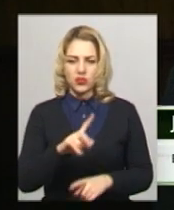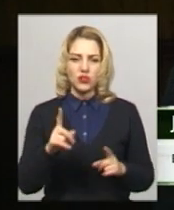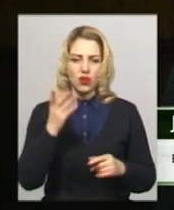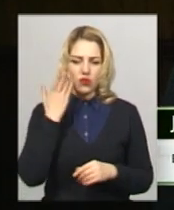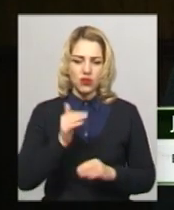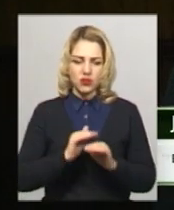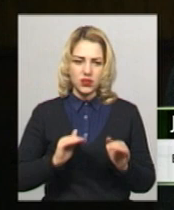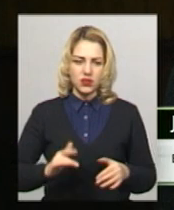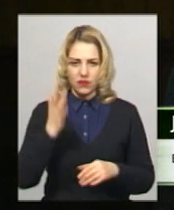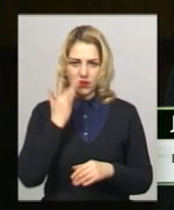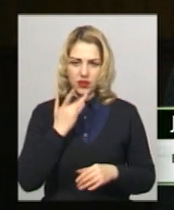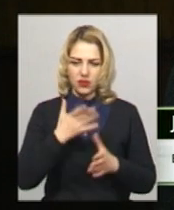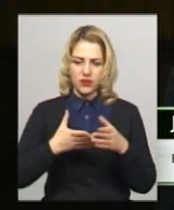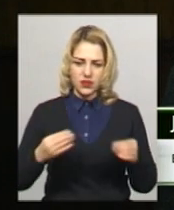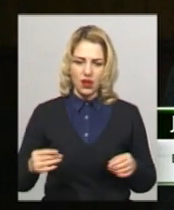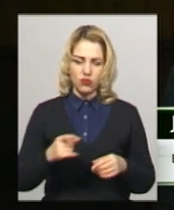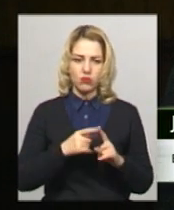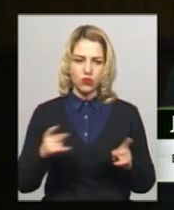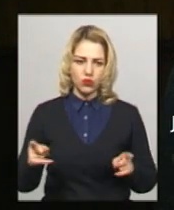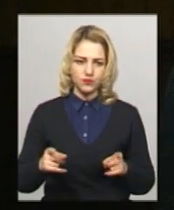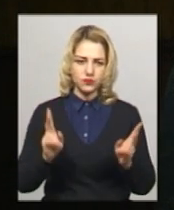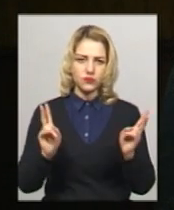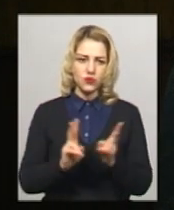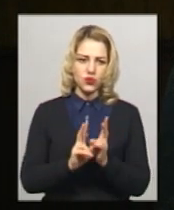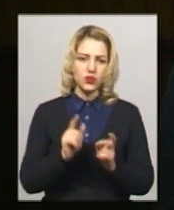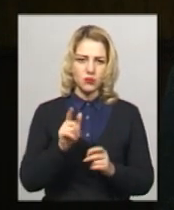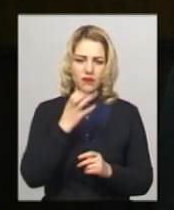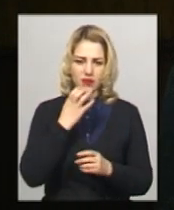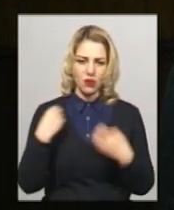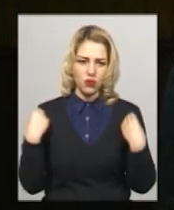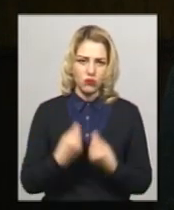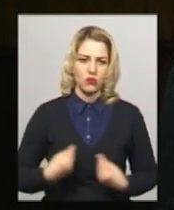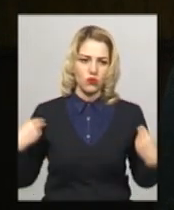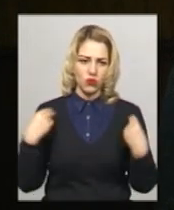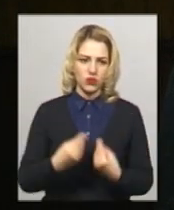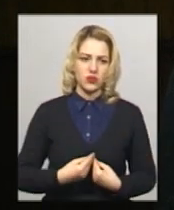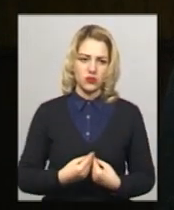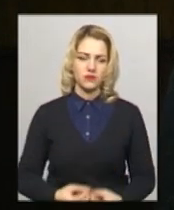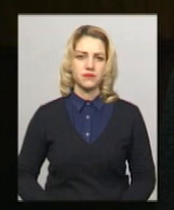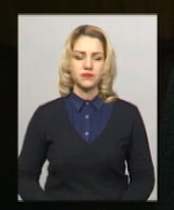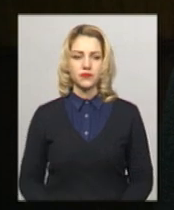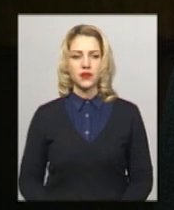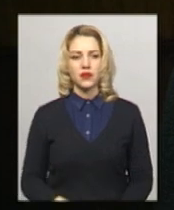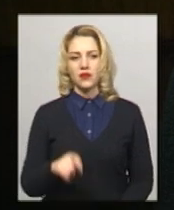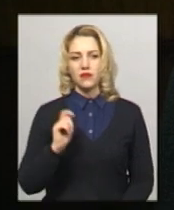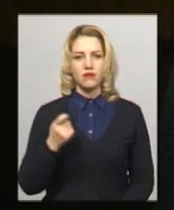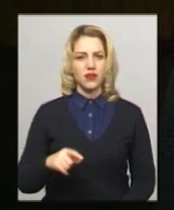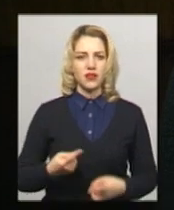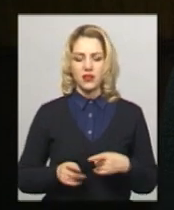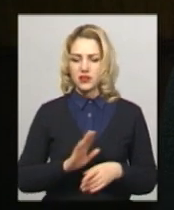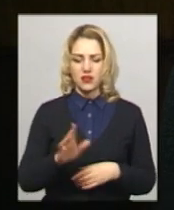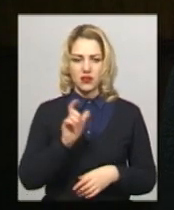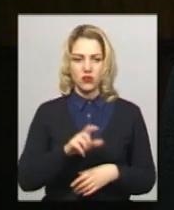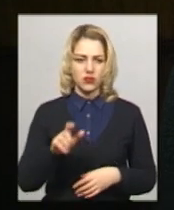літню пору, весняну пору зустрічають тебе в теплому одязі. Війна – це не людська